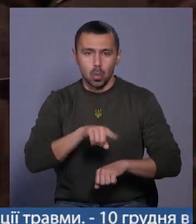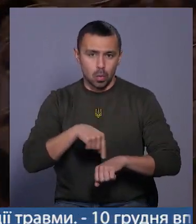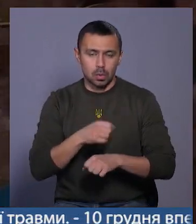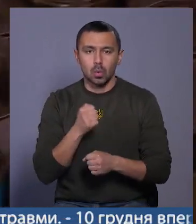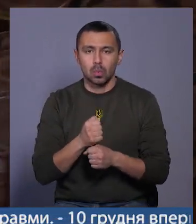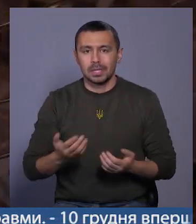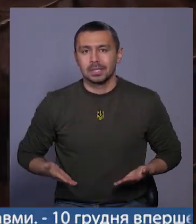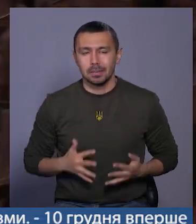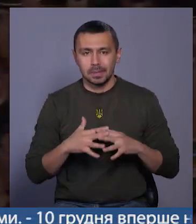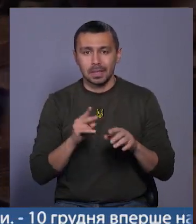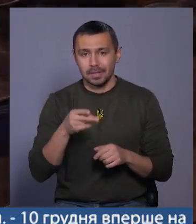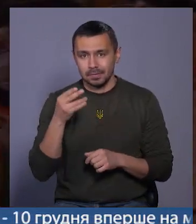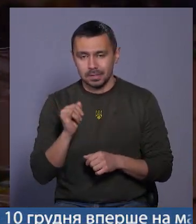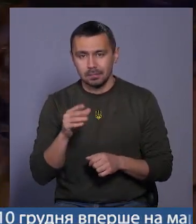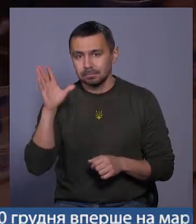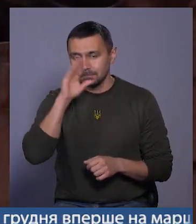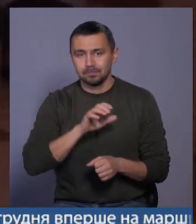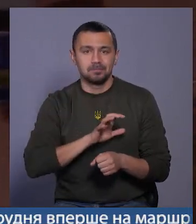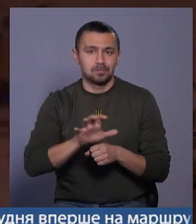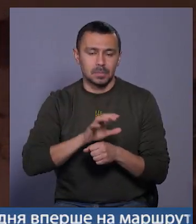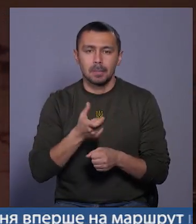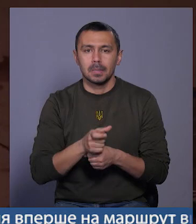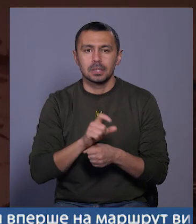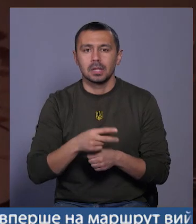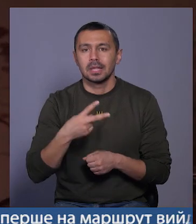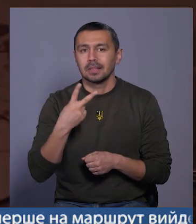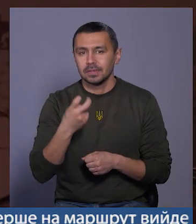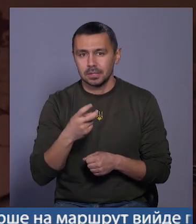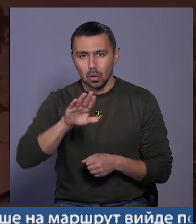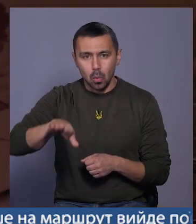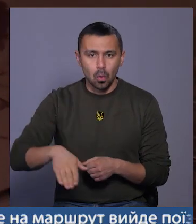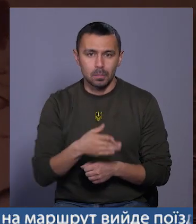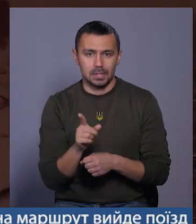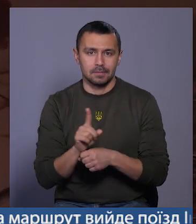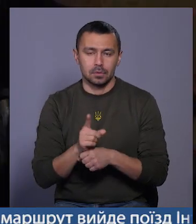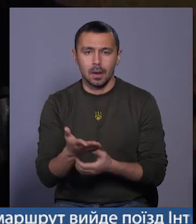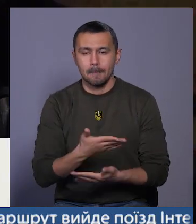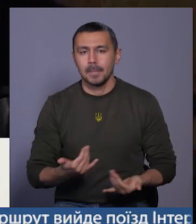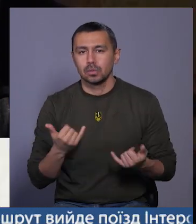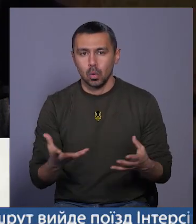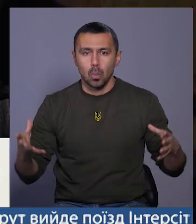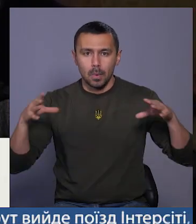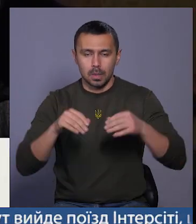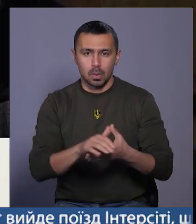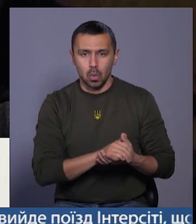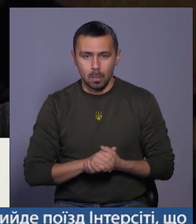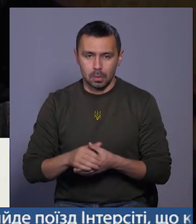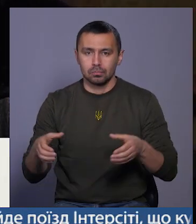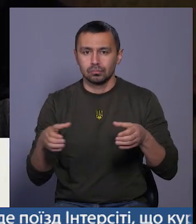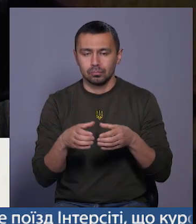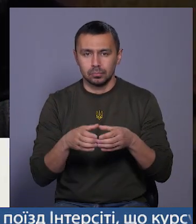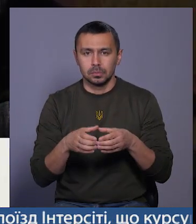роботи жителям села Давидківці вдалося виготовити більше двох сотень окопних свічок. Ми сьогодні об'єднуємо громаду в розумінні